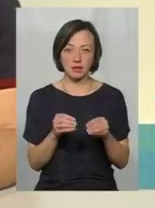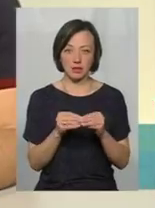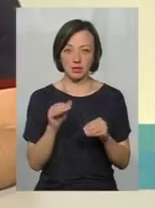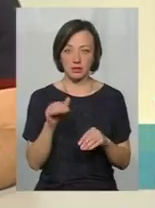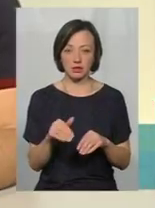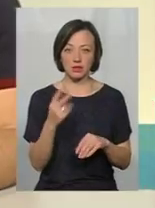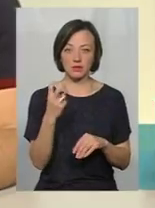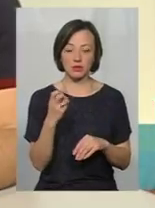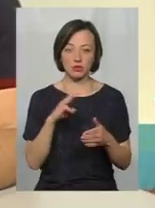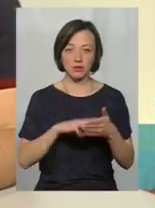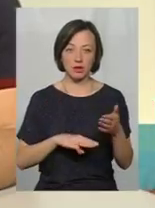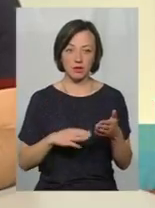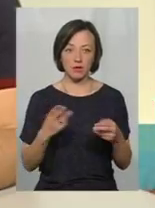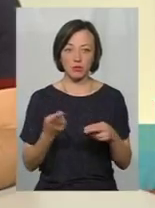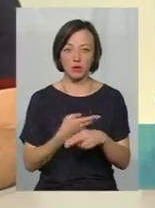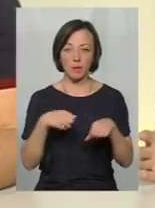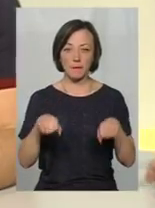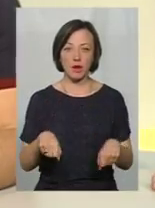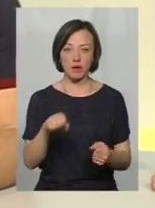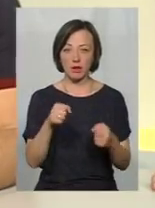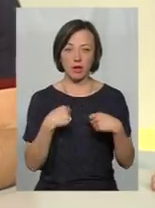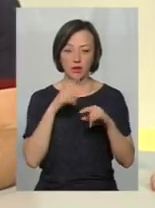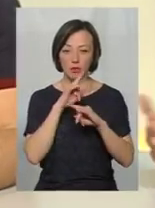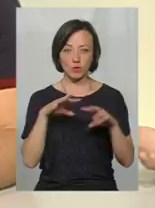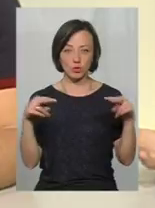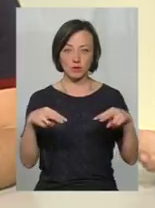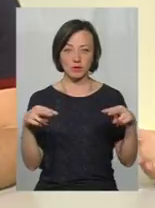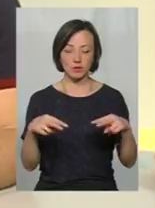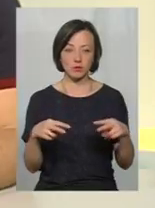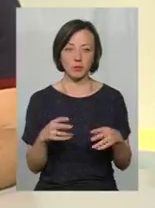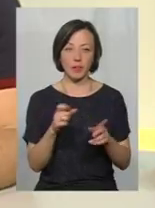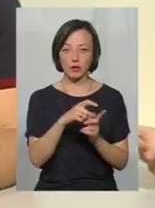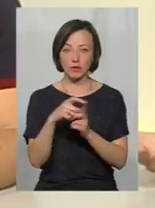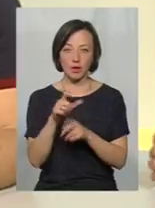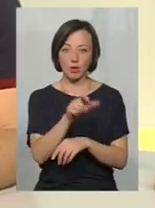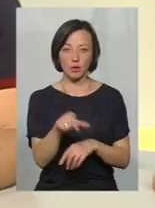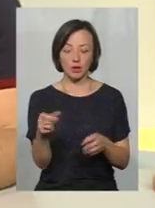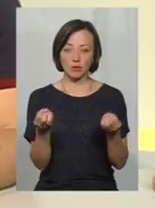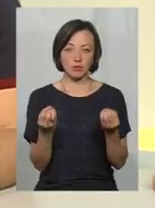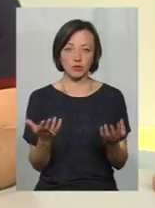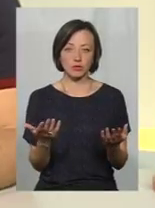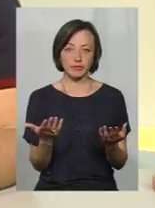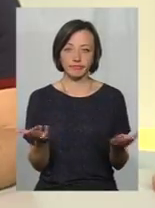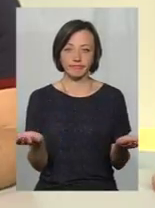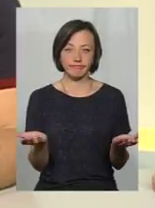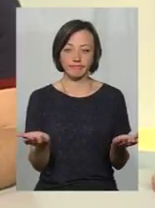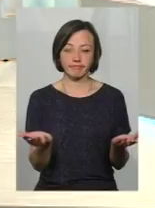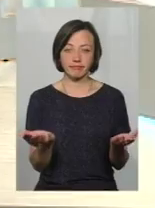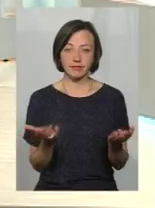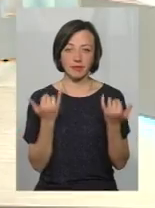тисяч 200 штрафу, і рік позбавлення права керування, я не буду свідком. І такі слова людей просто демотивують.